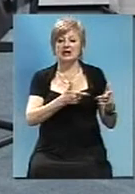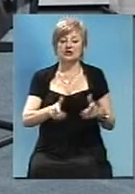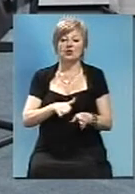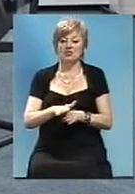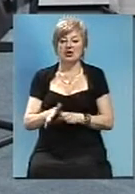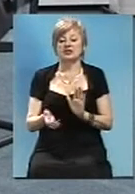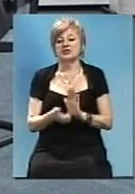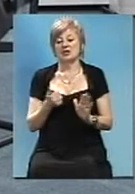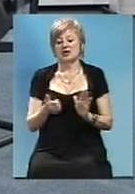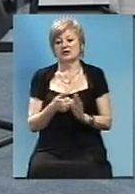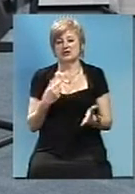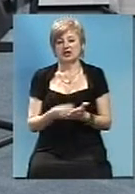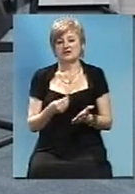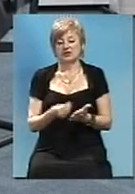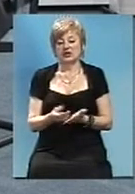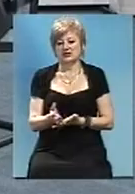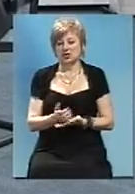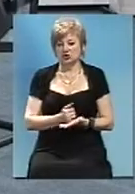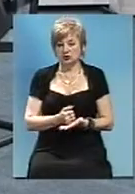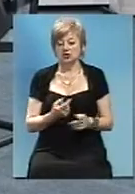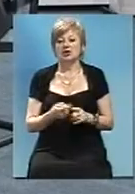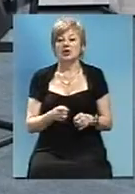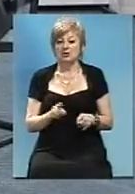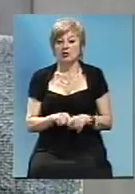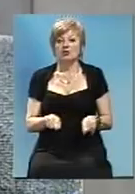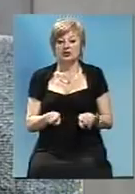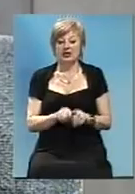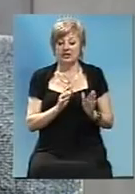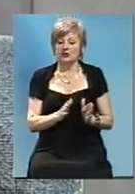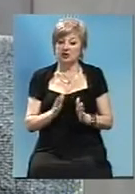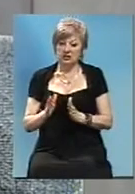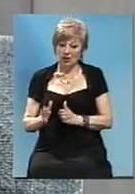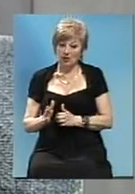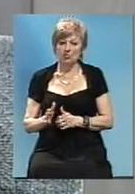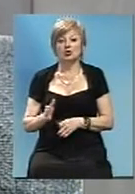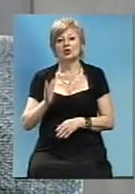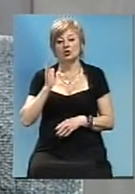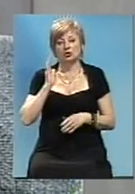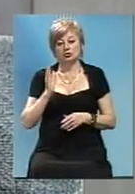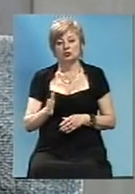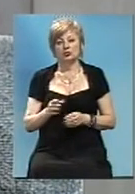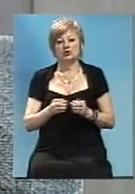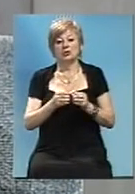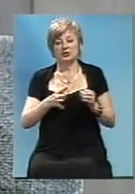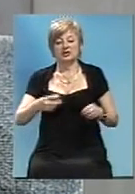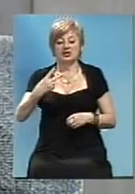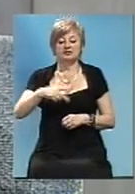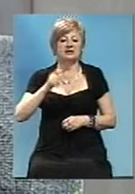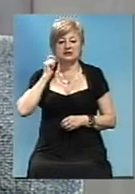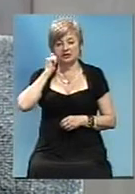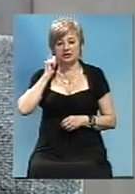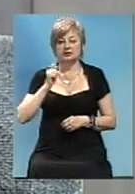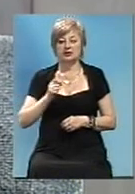не вистачає фінансового ресурсу. Тому, якщо такими темпами, то це буде 15-20 років.